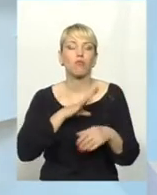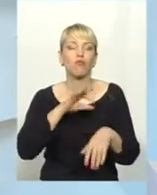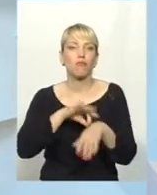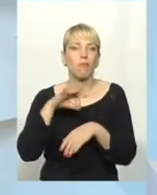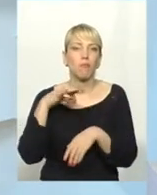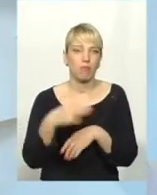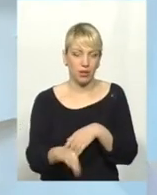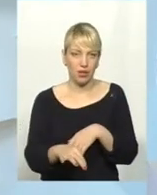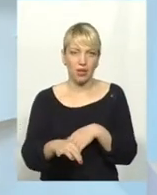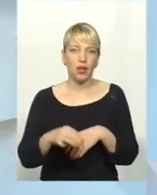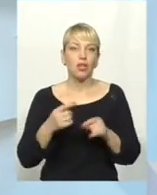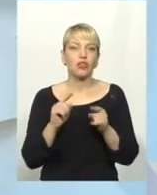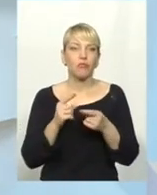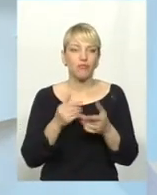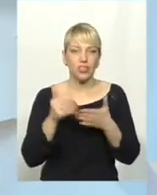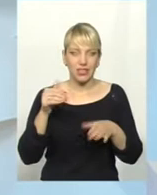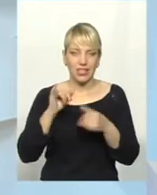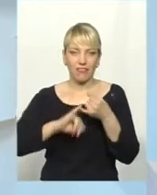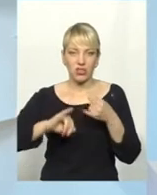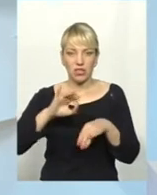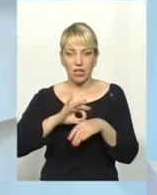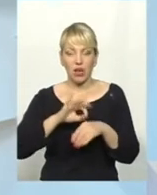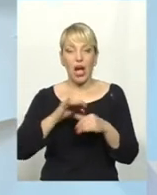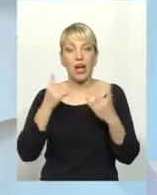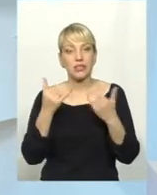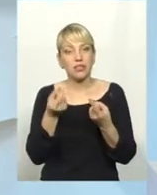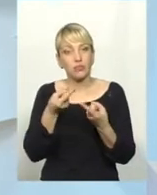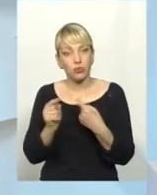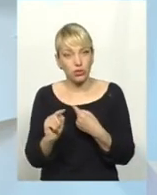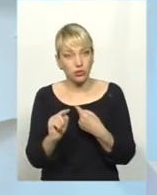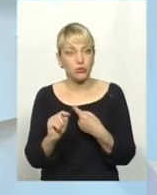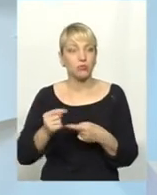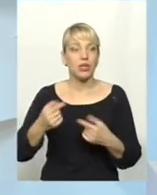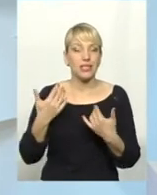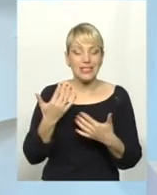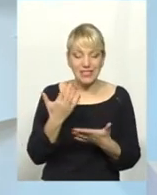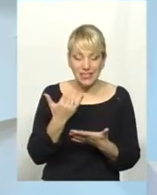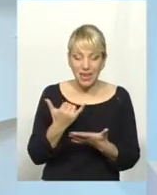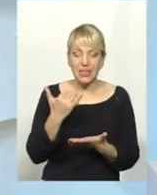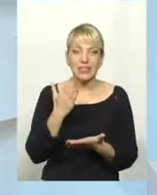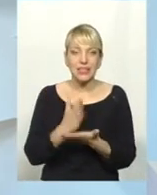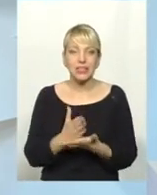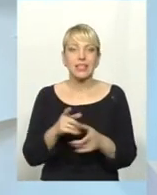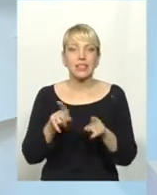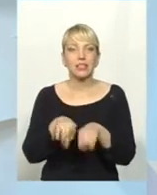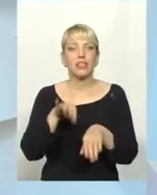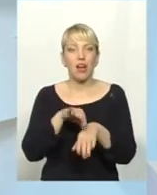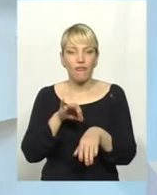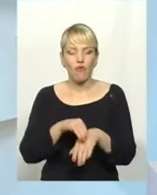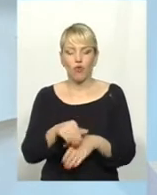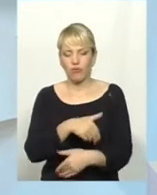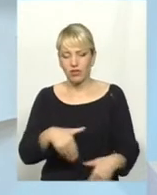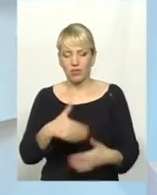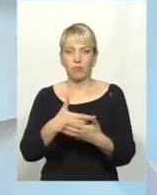менше 10% спостерігаємо захворювання, що пересетаємо шляхом, це і